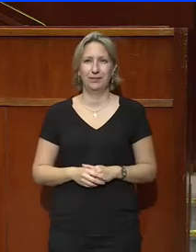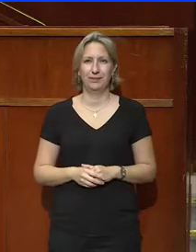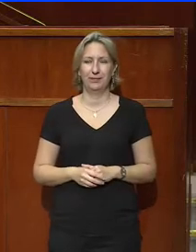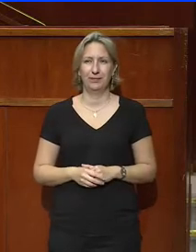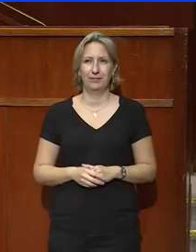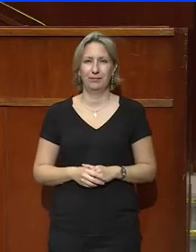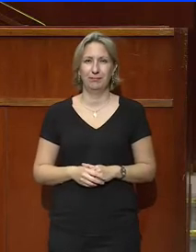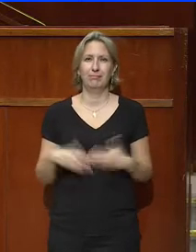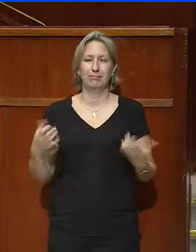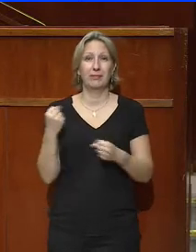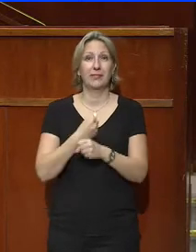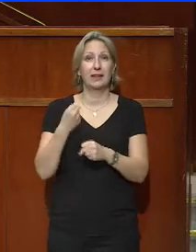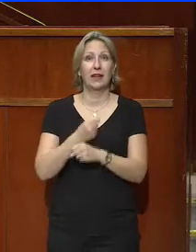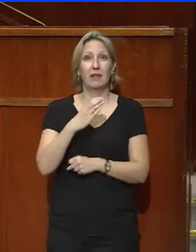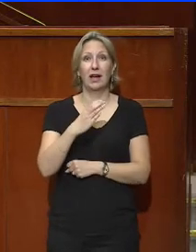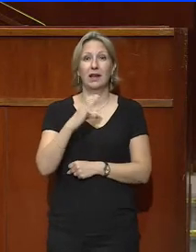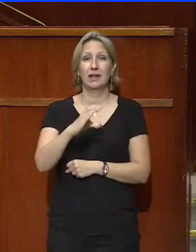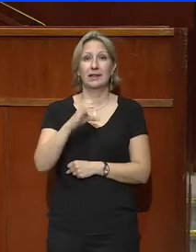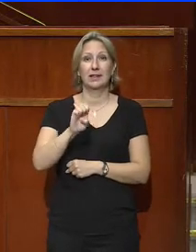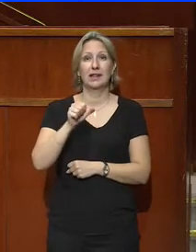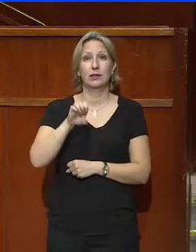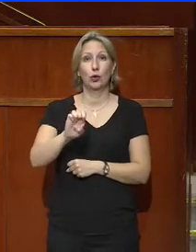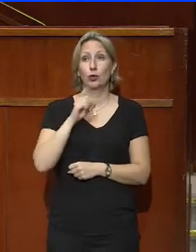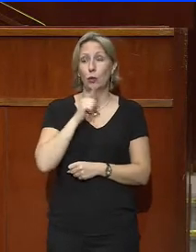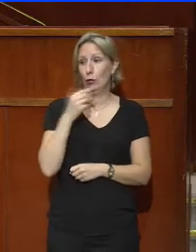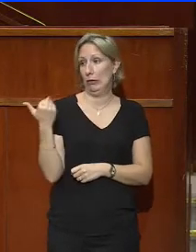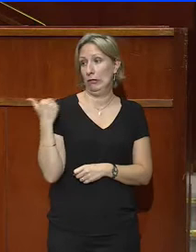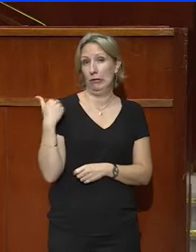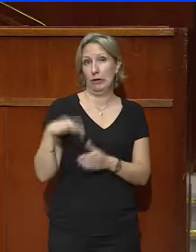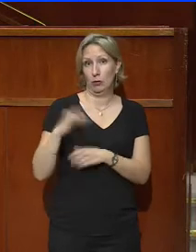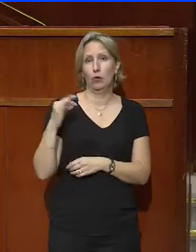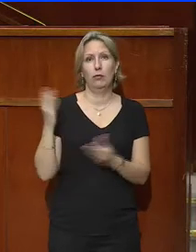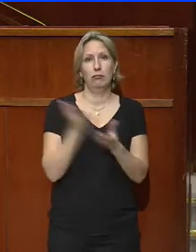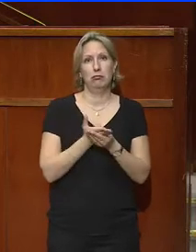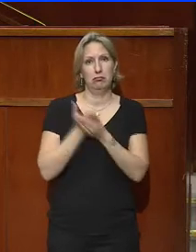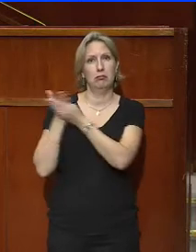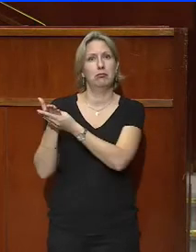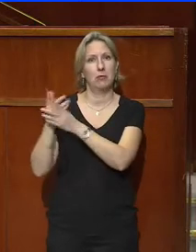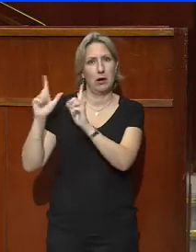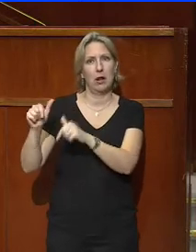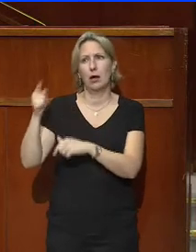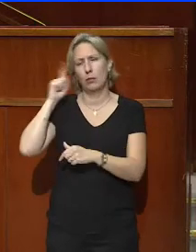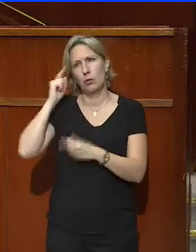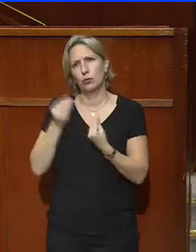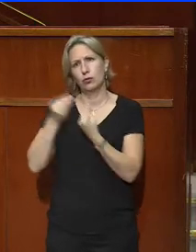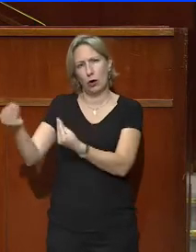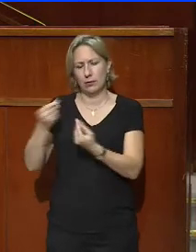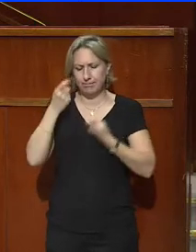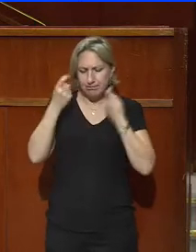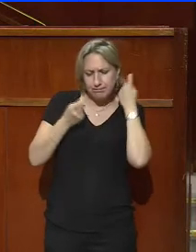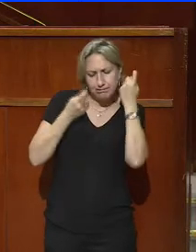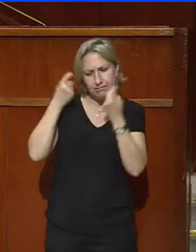Les travaux du CESE depuis le début de cette mandature sont d'ores et déjà à votre disposition pour nourrir votre réflexion.